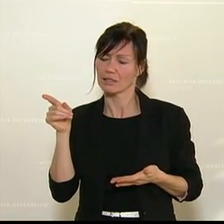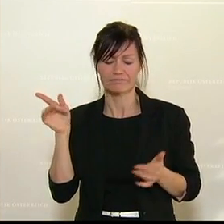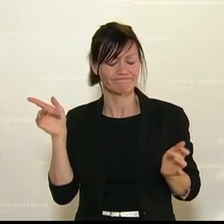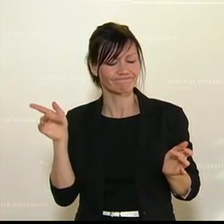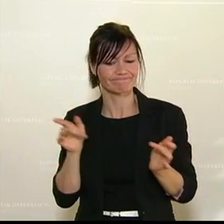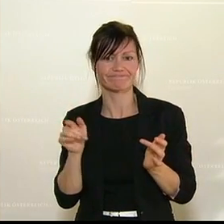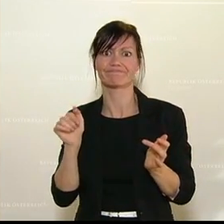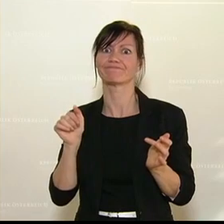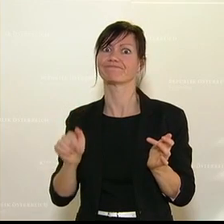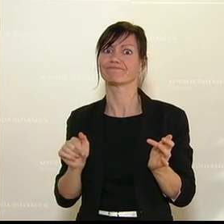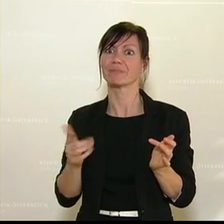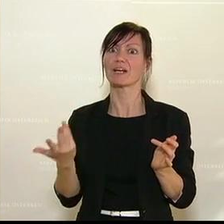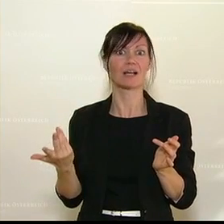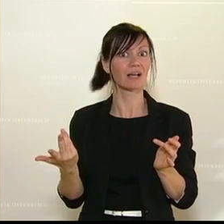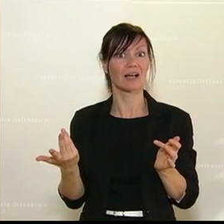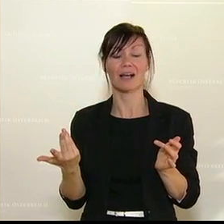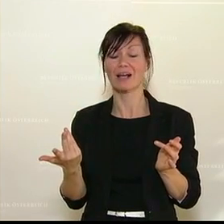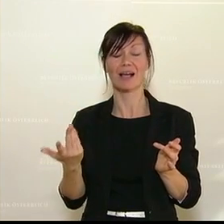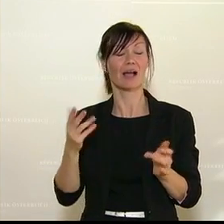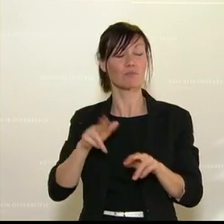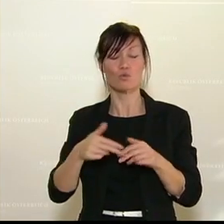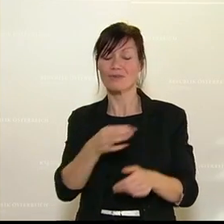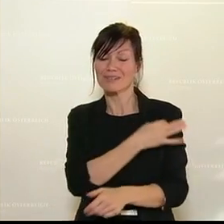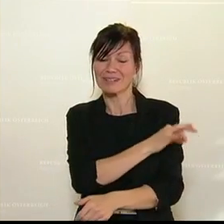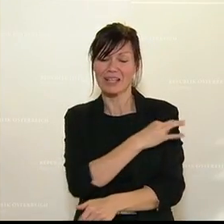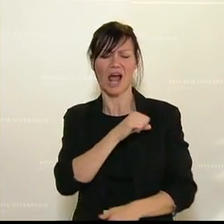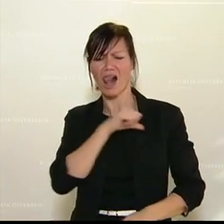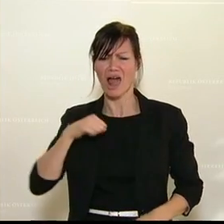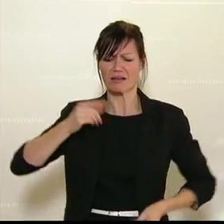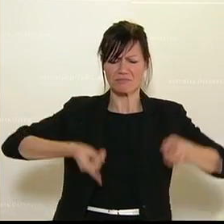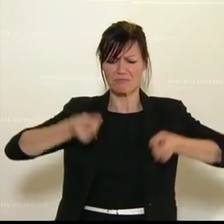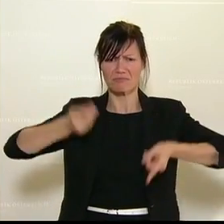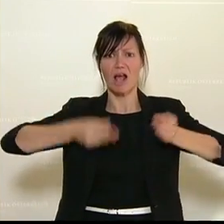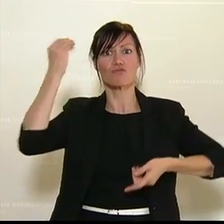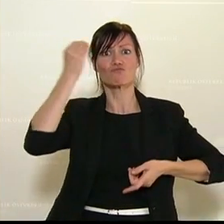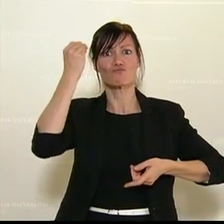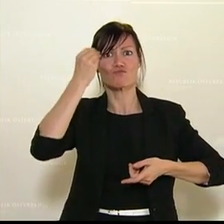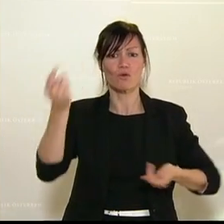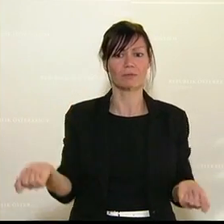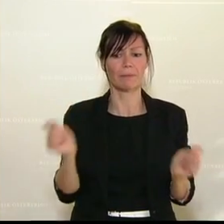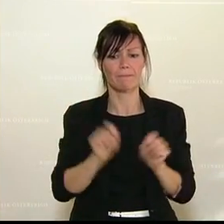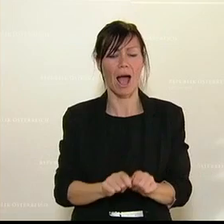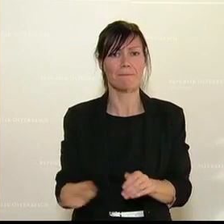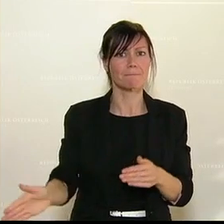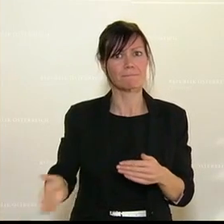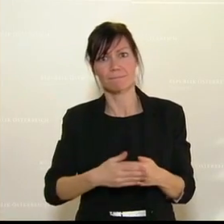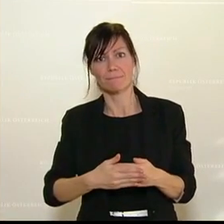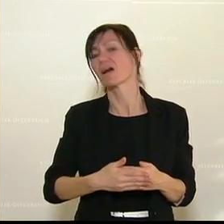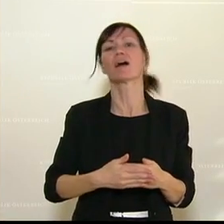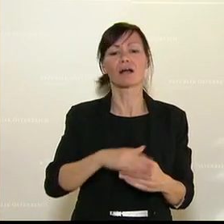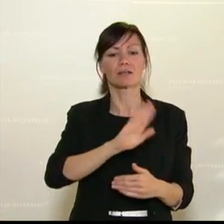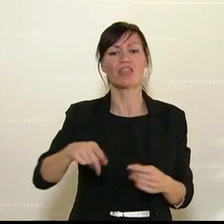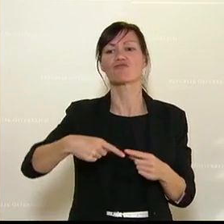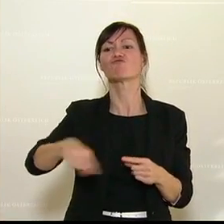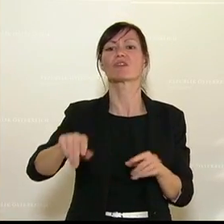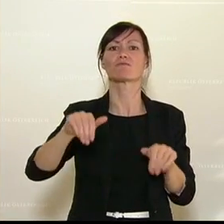befasster Organisation, hat der Bundeskanzler im Alleingang die Schulen geschlossen, er hat im Alleingang unsere Kinder wieder in das Distance